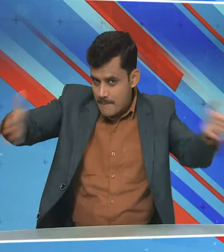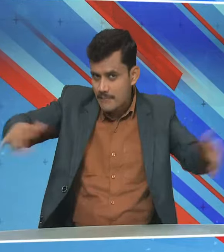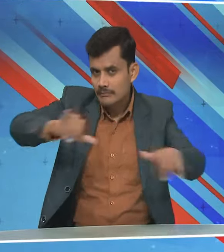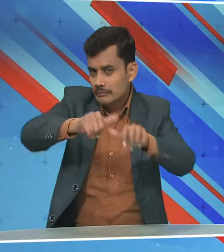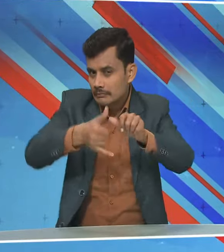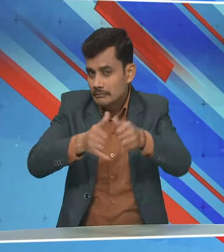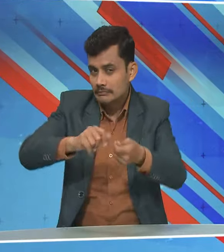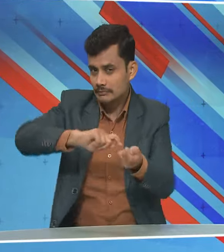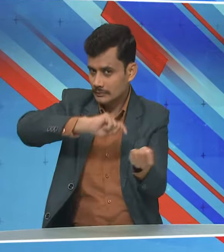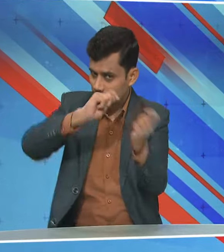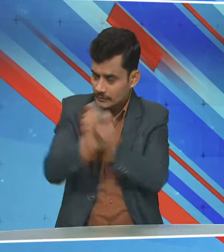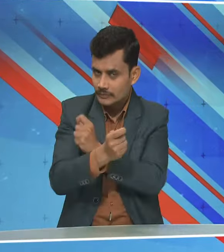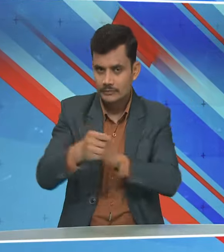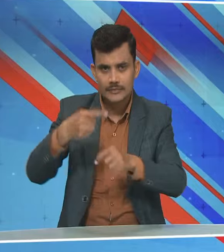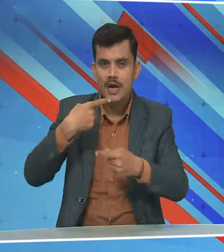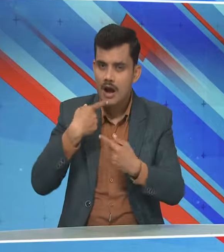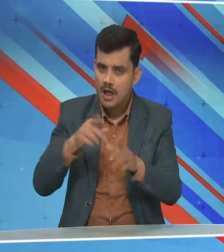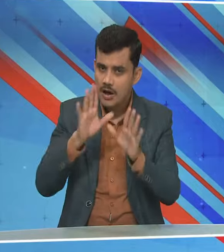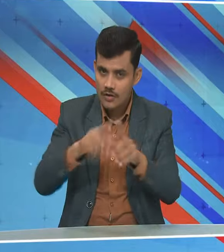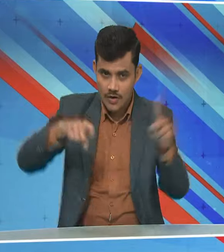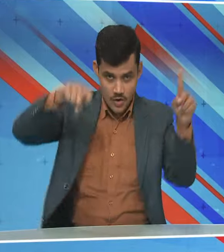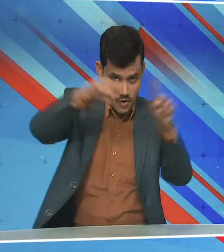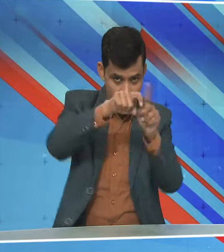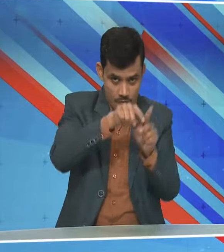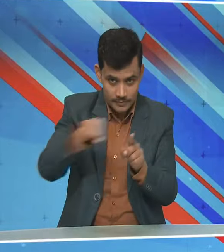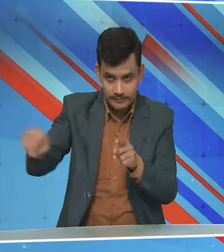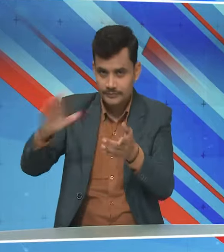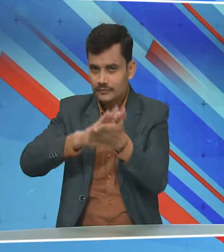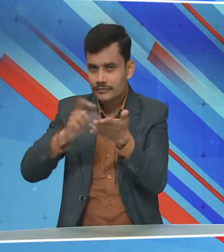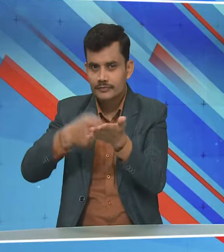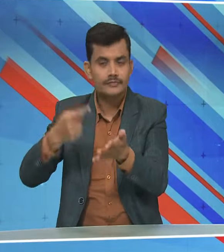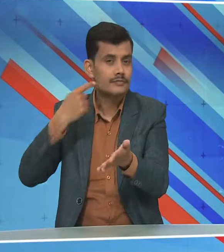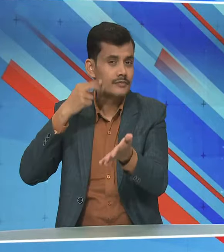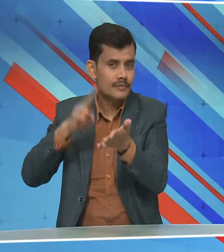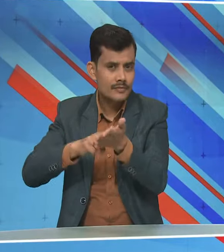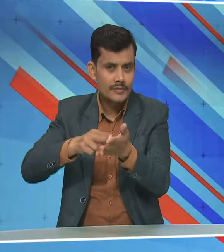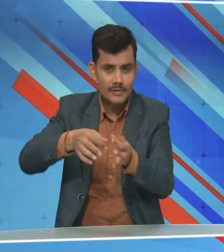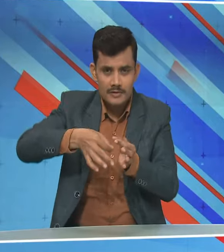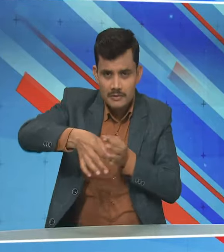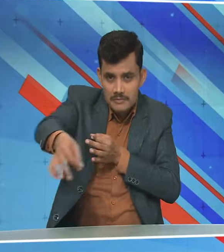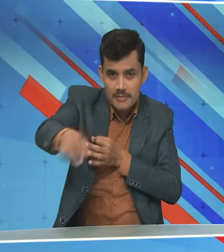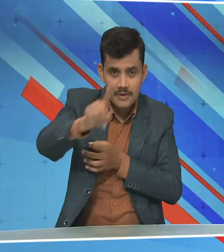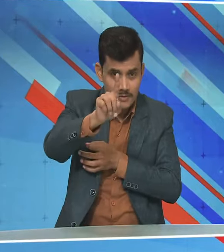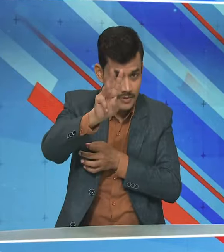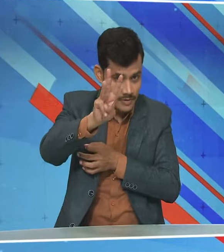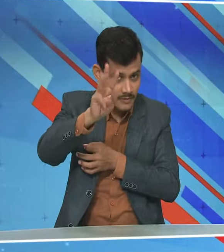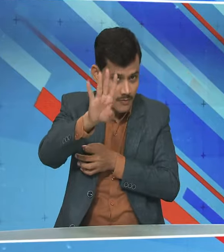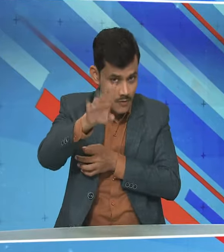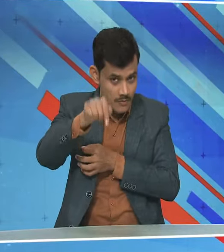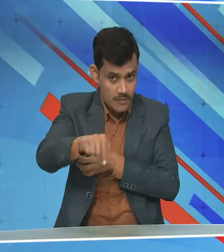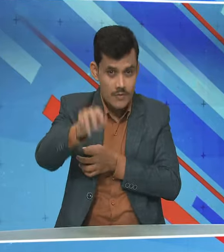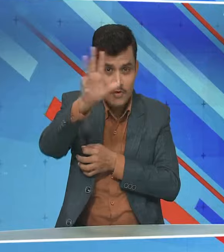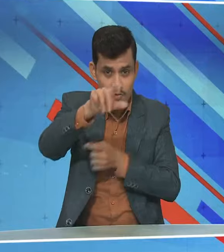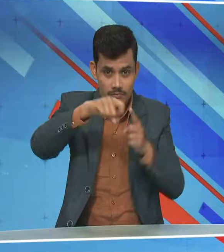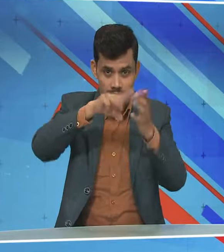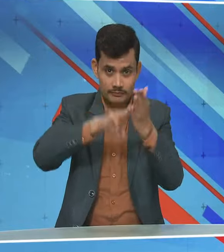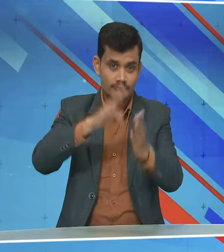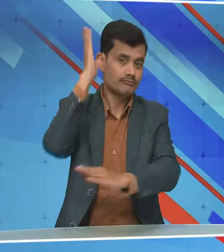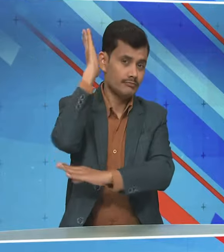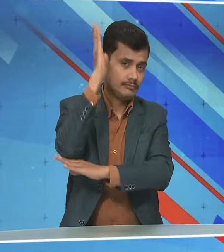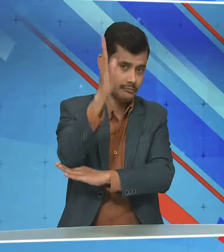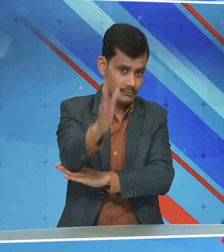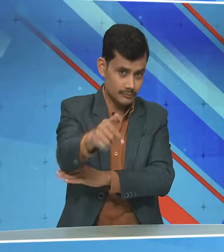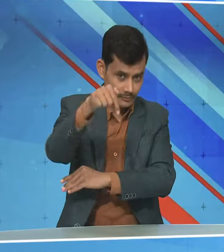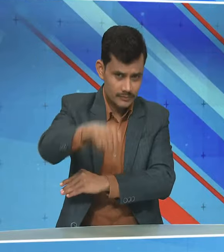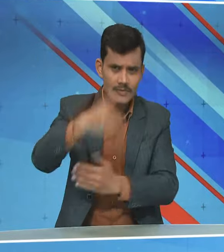है इसमें खोवाई से हरीना तक कुल 134.9 किलोमीटर का हिस्सा शामिल होगा इस